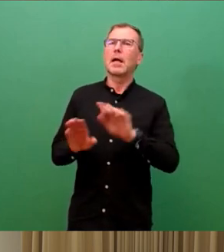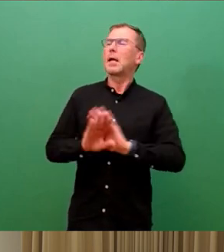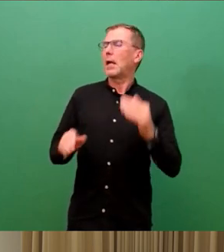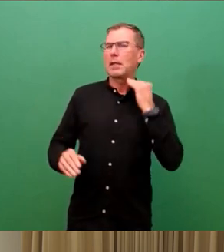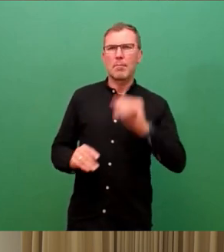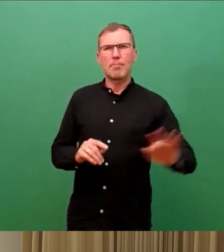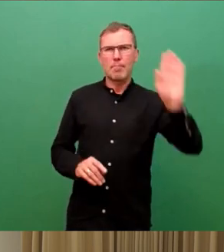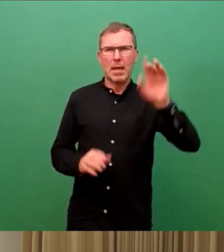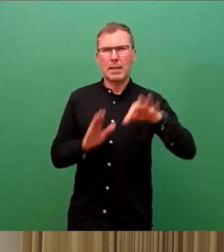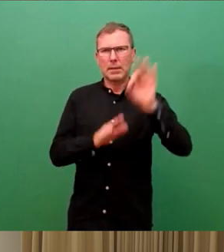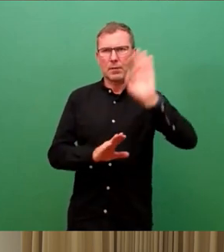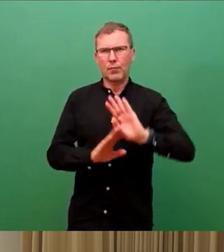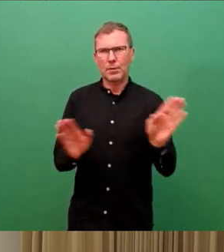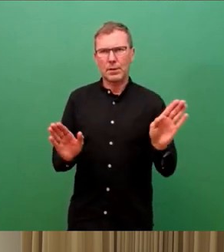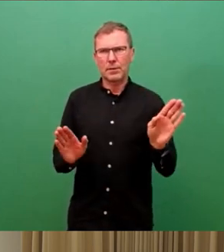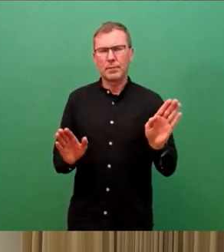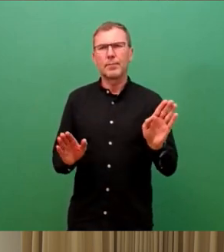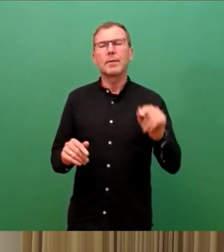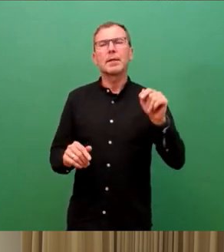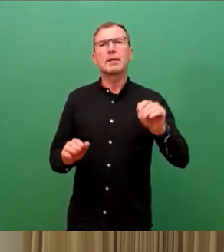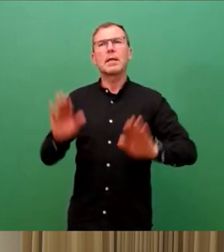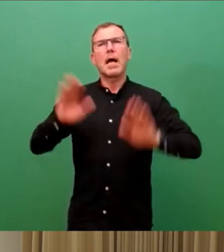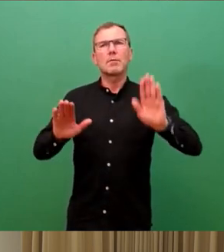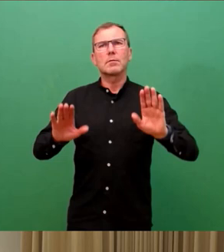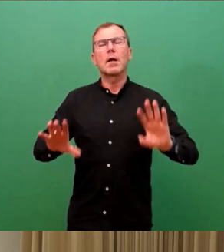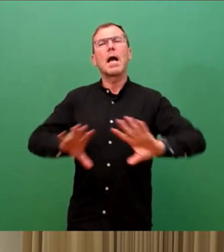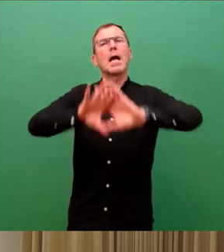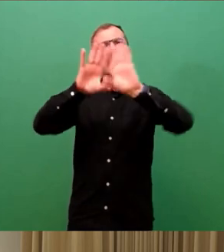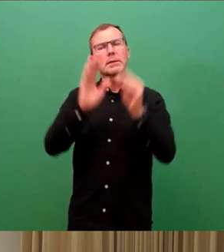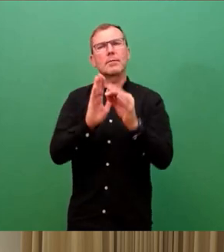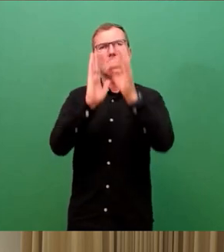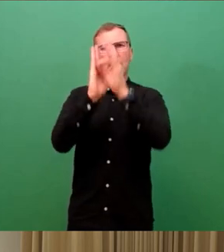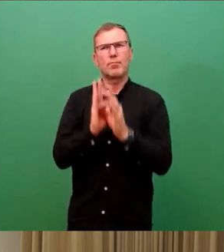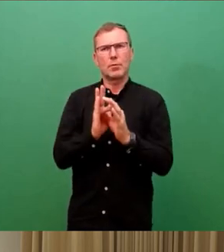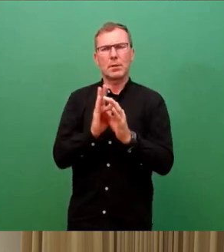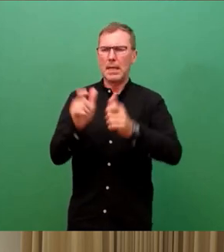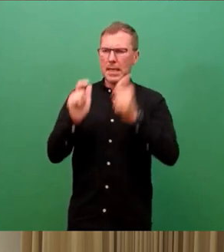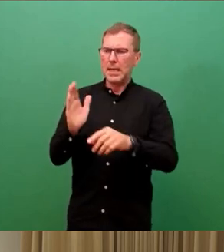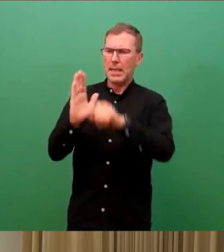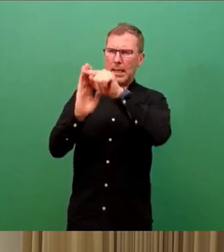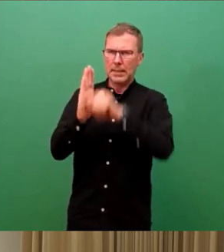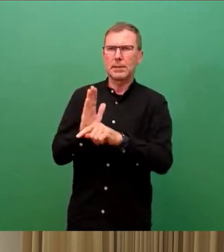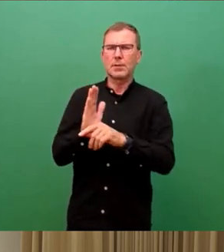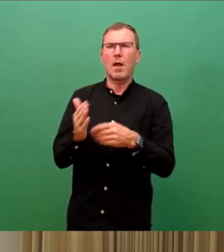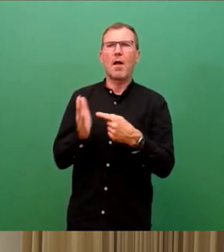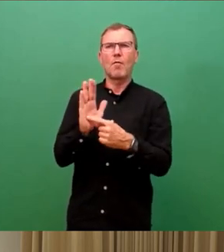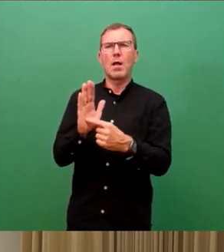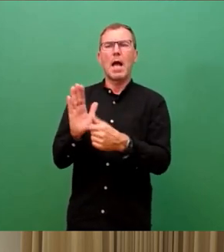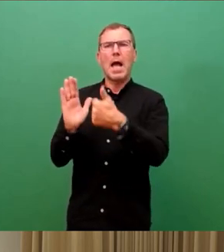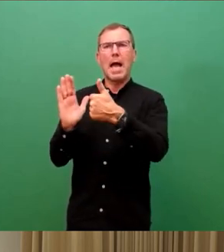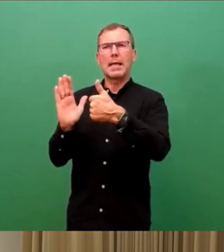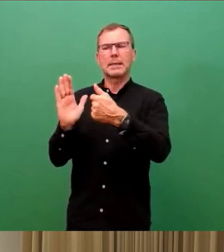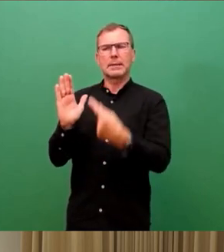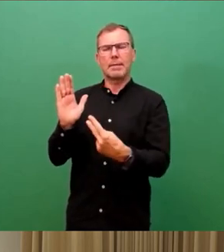gefunden. Und wir stimmen über die Punkte restlich noch der Vorlage ab, 1, 2